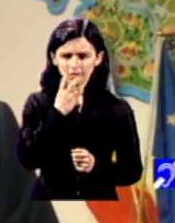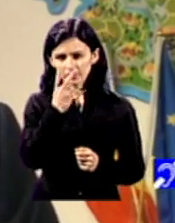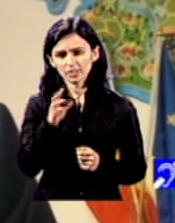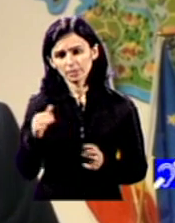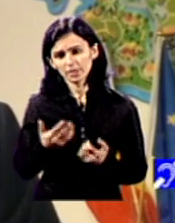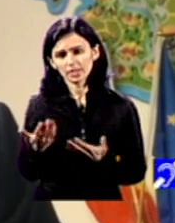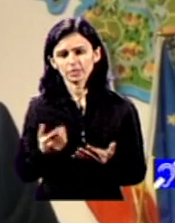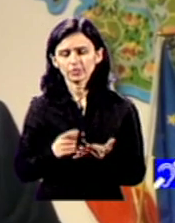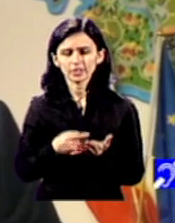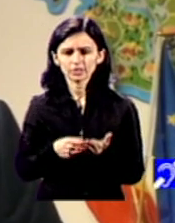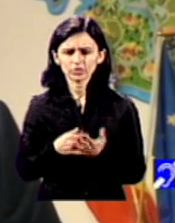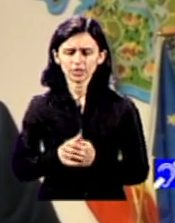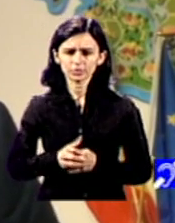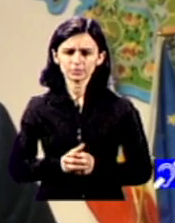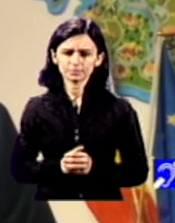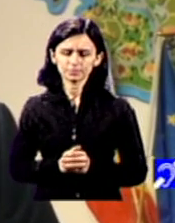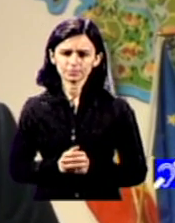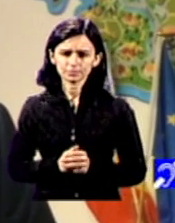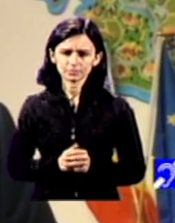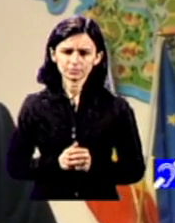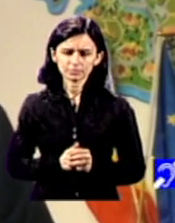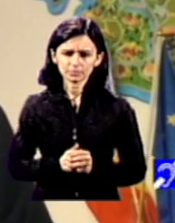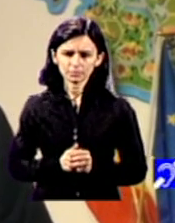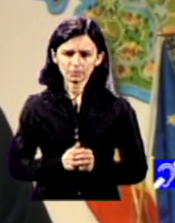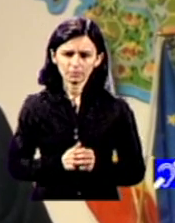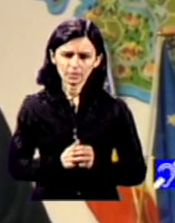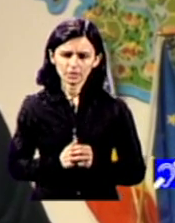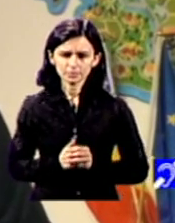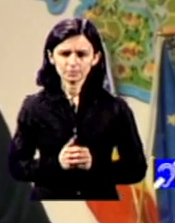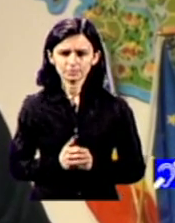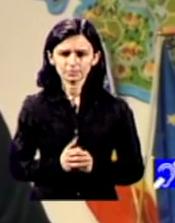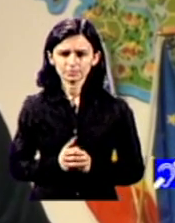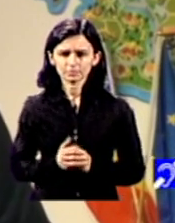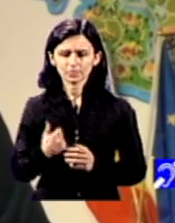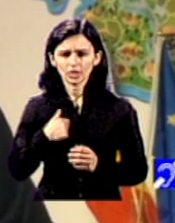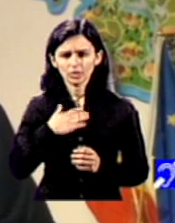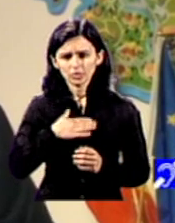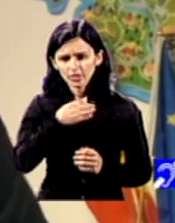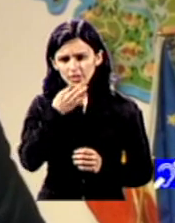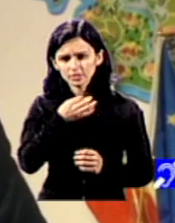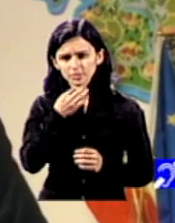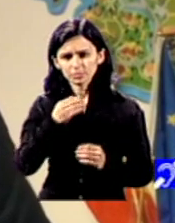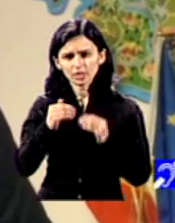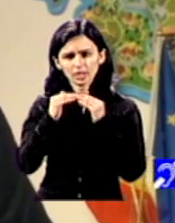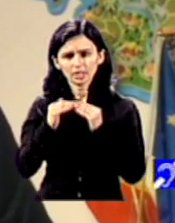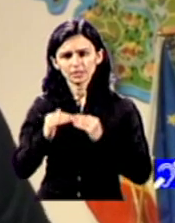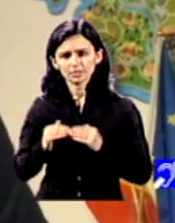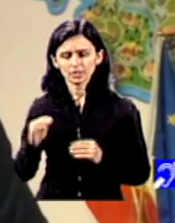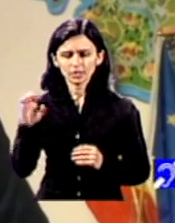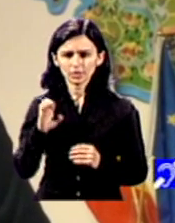ceară eu aș vrea câteva lucruri să menționez plecând de la speța asta care este important la nivel european există